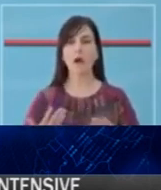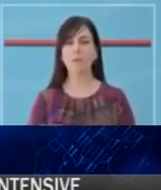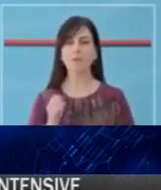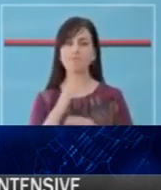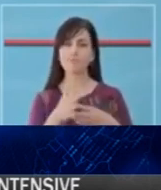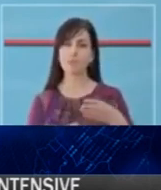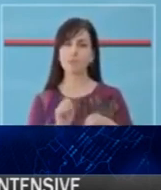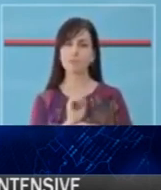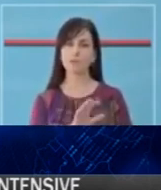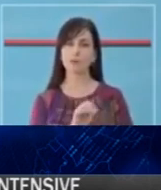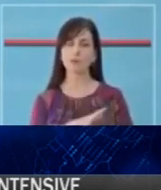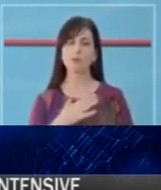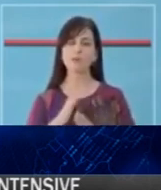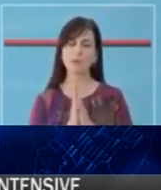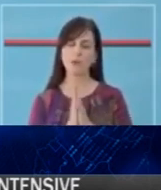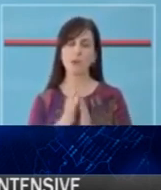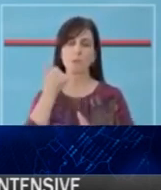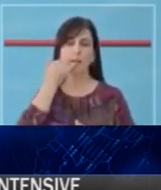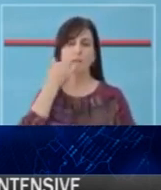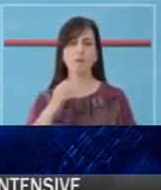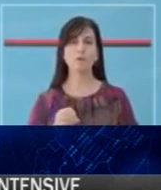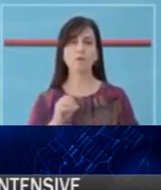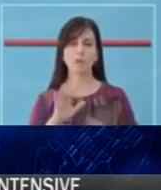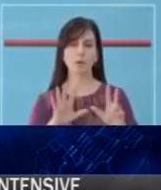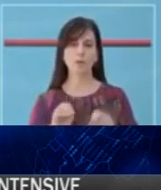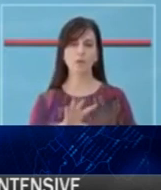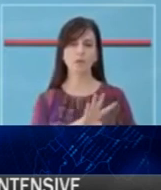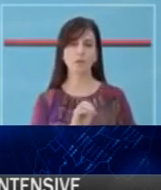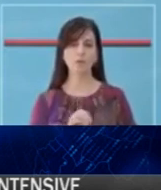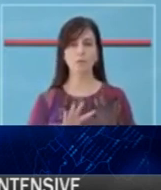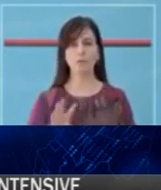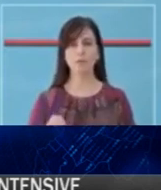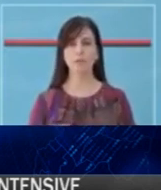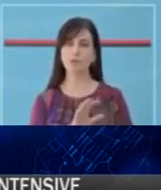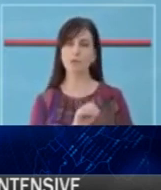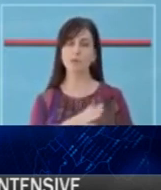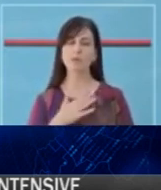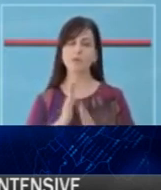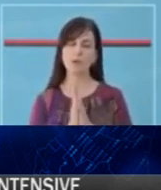psikologjit, ju lutem telefononi në numrin e gjelbër 0800 20 20.